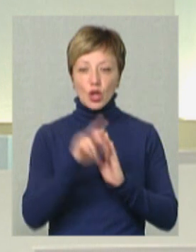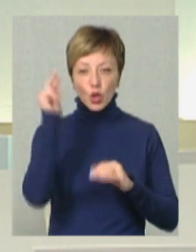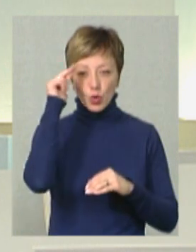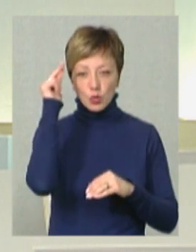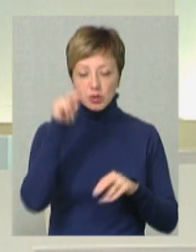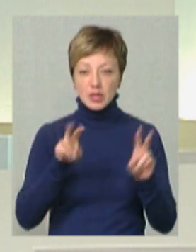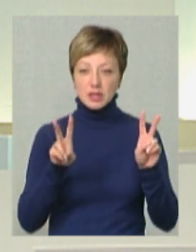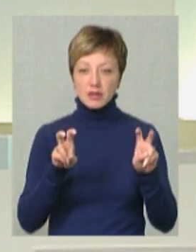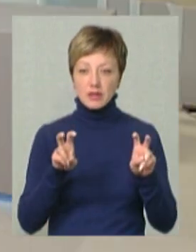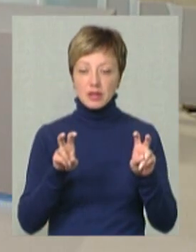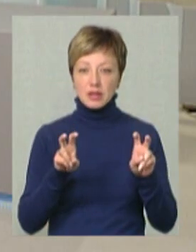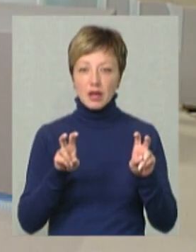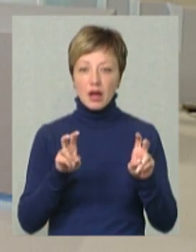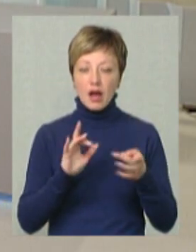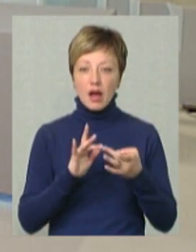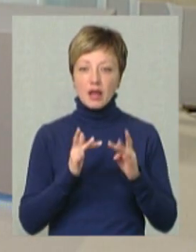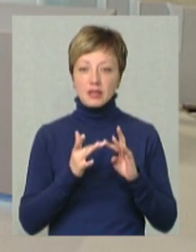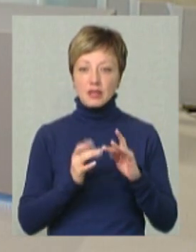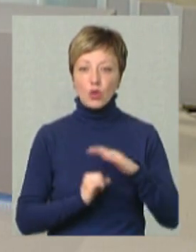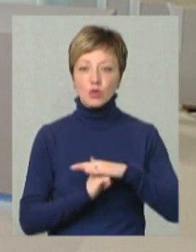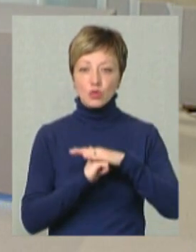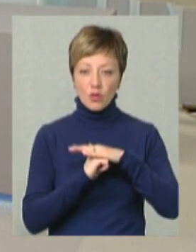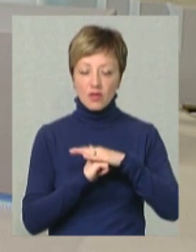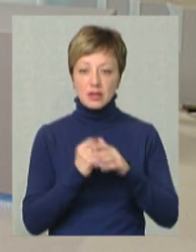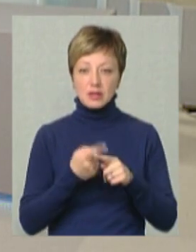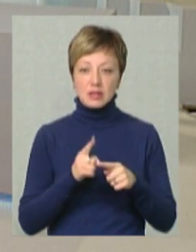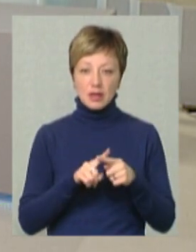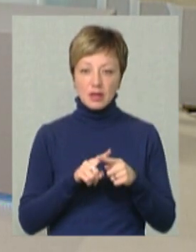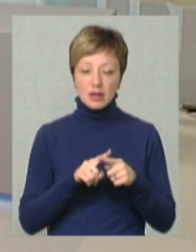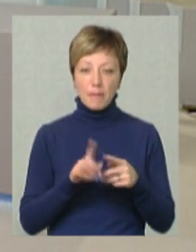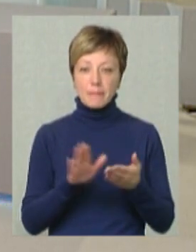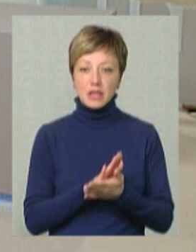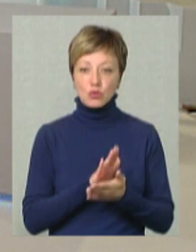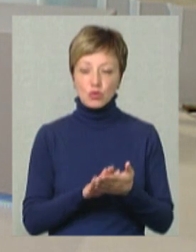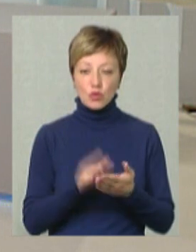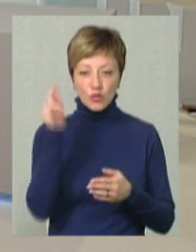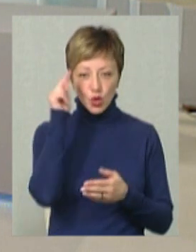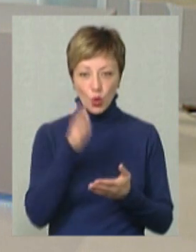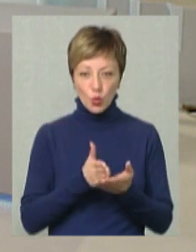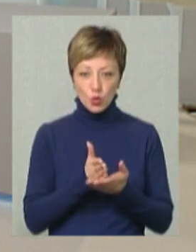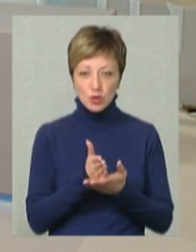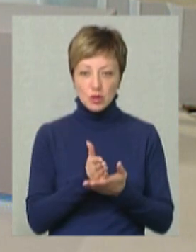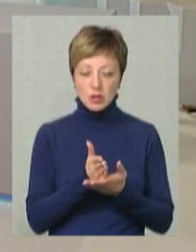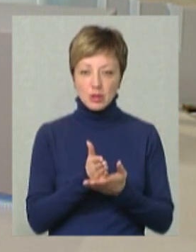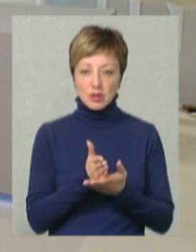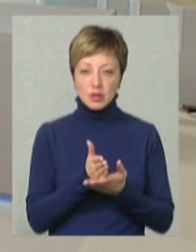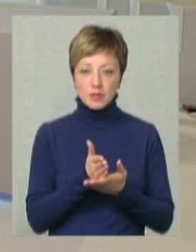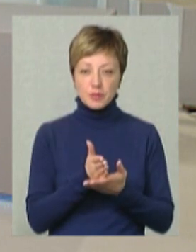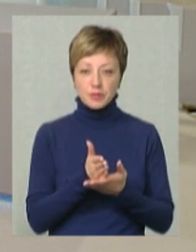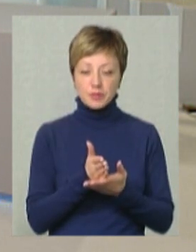називається IT-фундаментал, тобто основи IT. Це безкоштовний курс, який